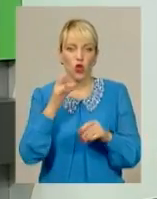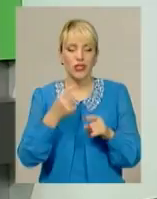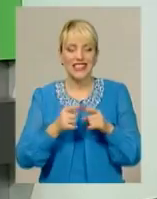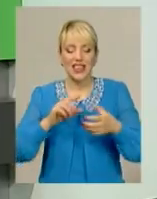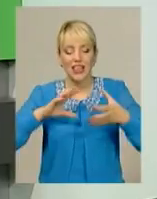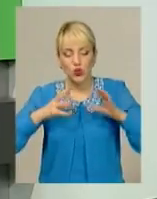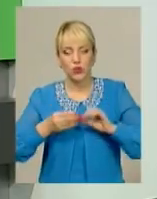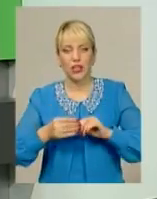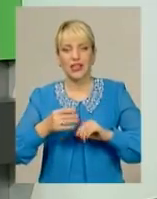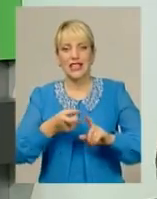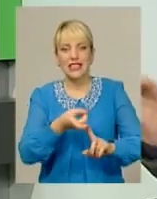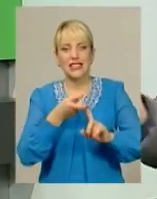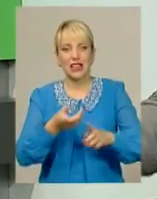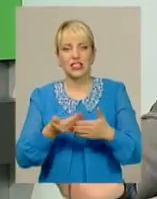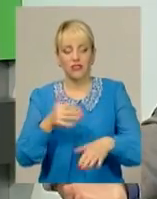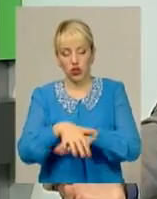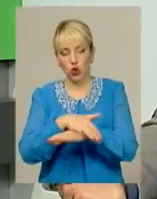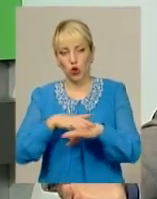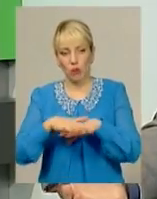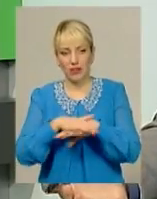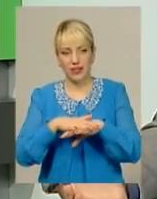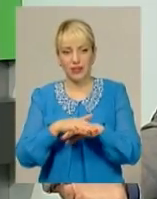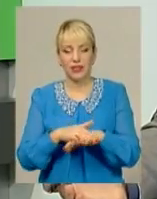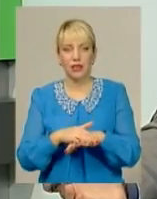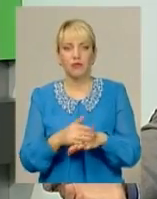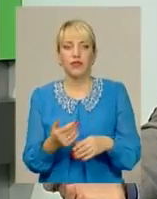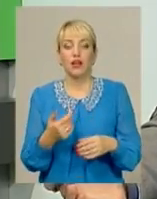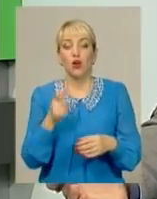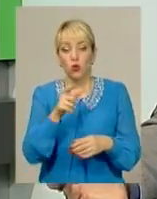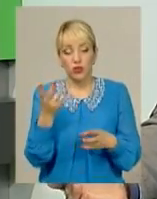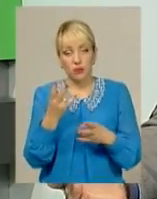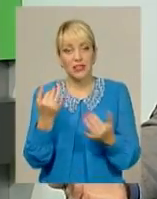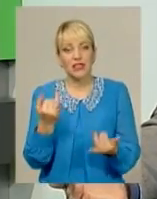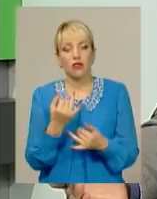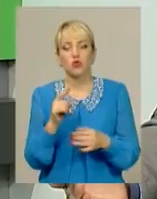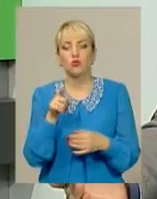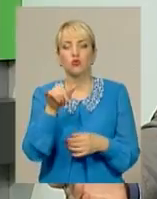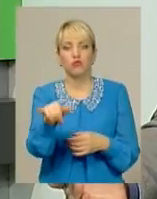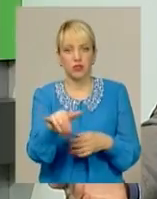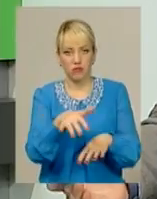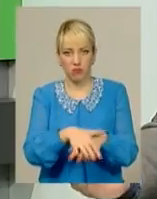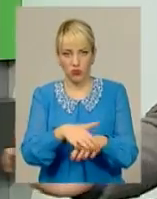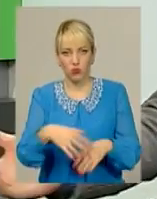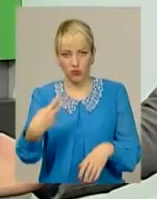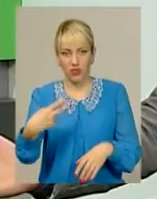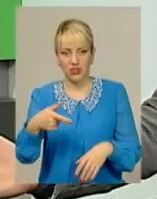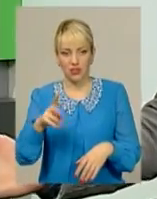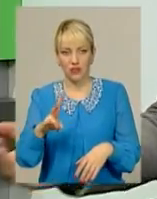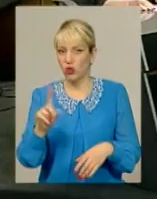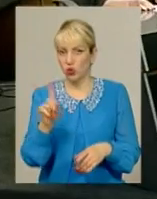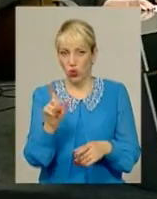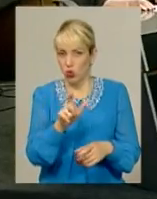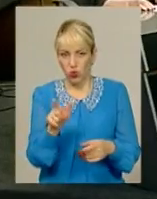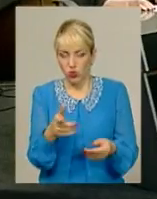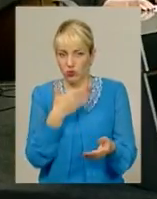активних громадян, наскільки вони будуть цікавитися, наскільки вони будуть ставити питання партіям, чому у вас там 20 гривень на рахунку, чому вам люди нічого не несуть,